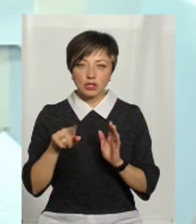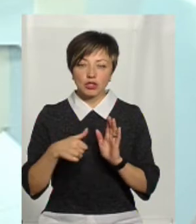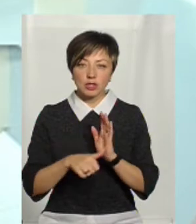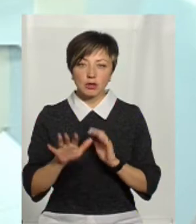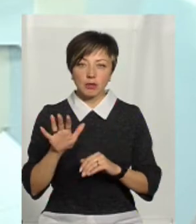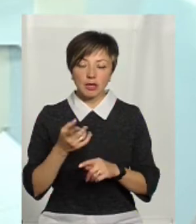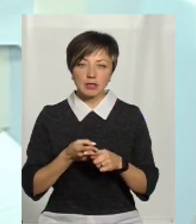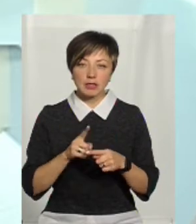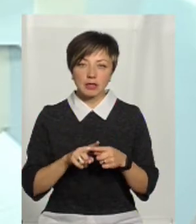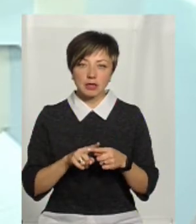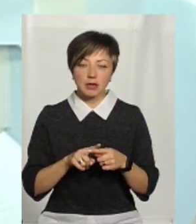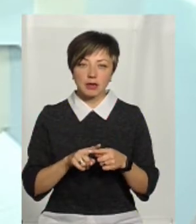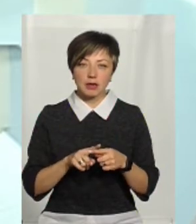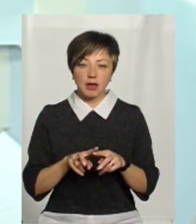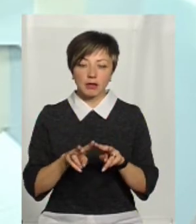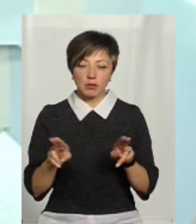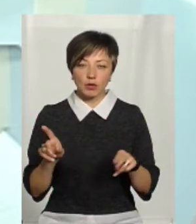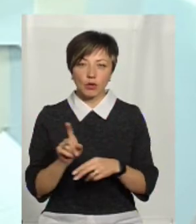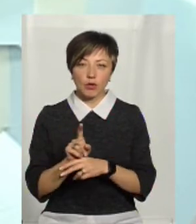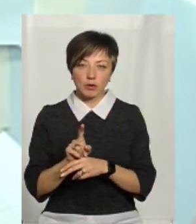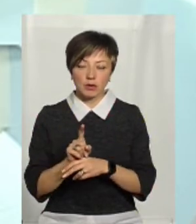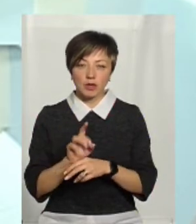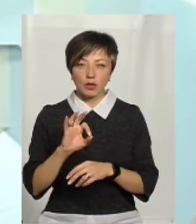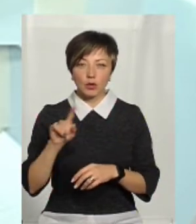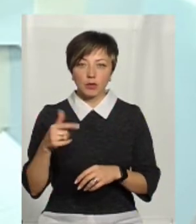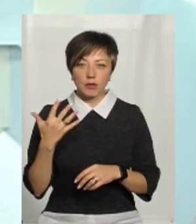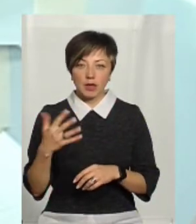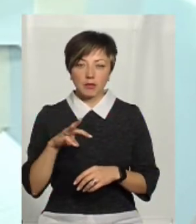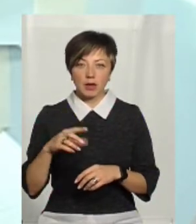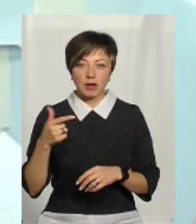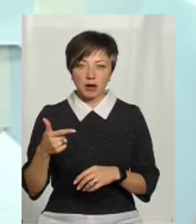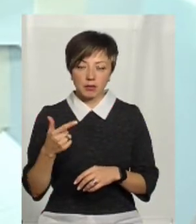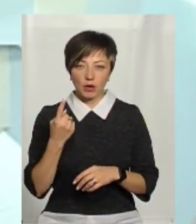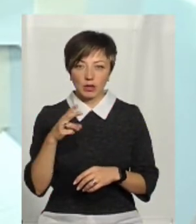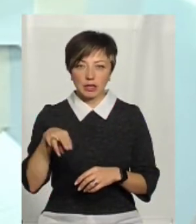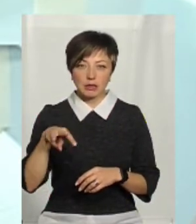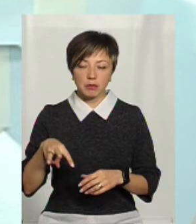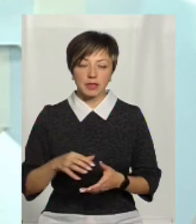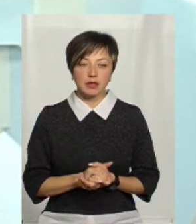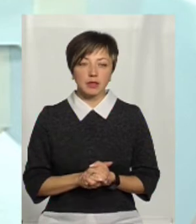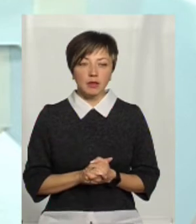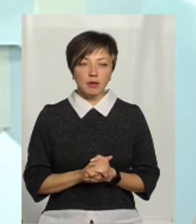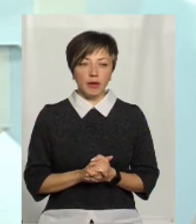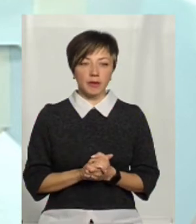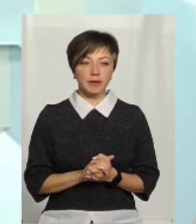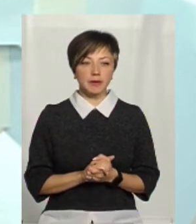,65, при аналогічному нормативі 0,5 мг на дециметр кубічний.